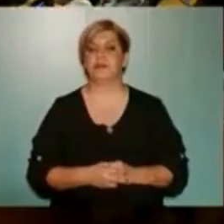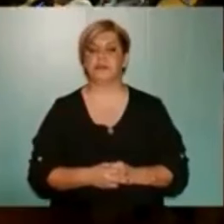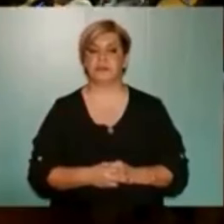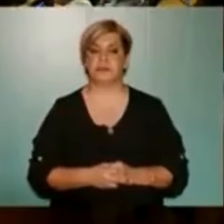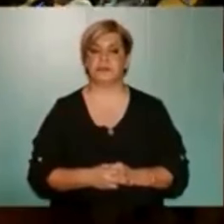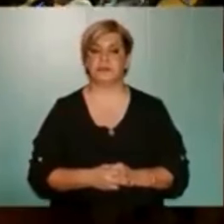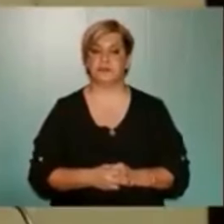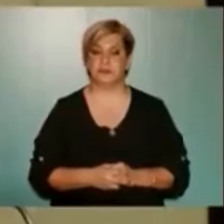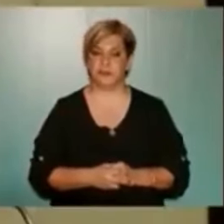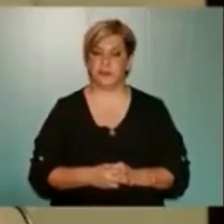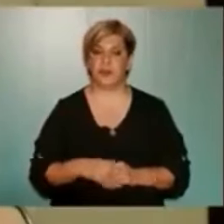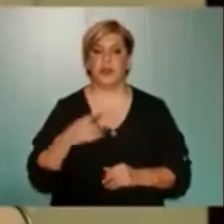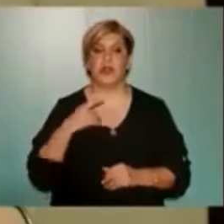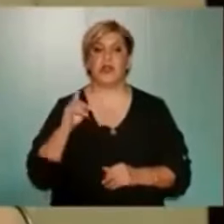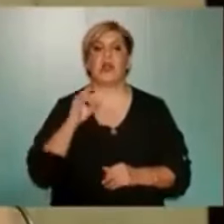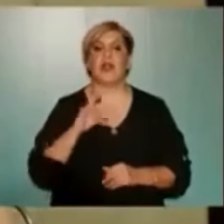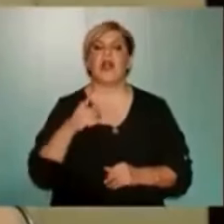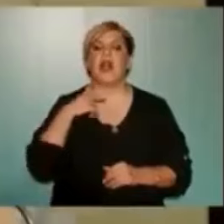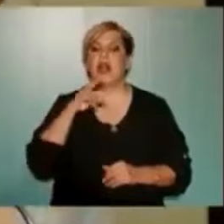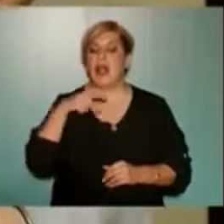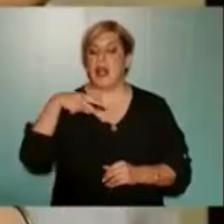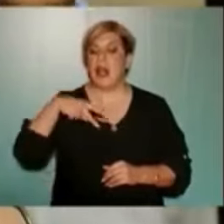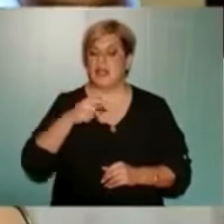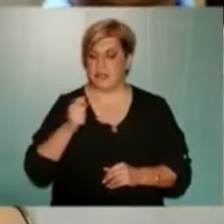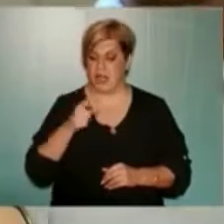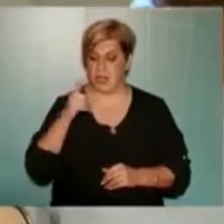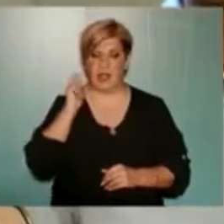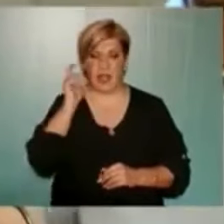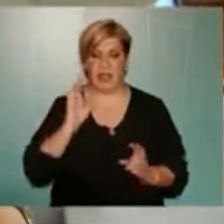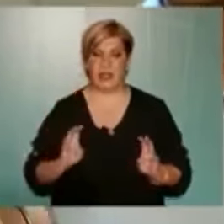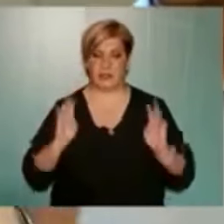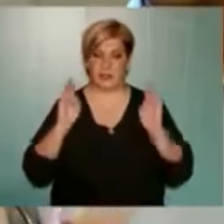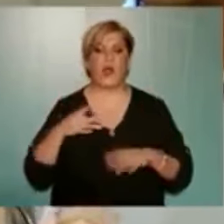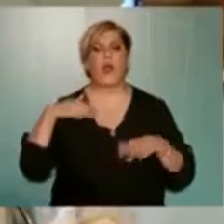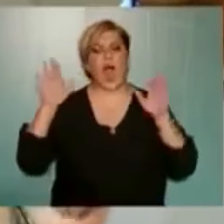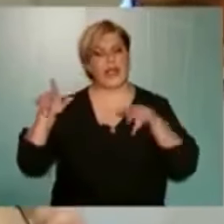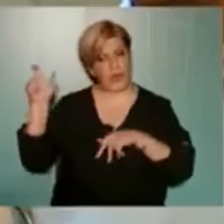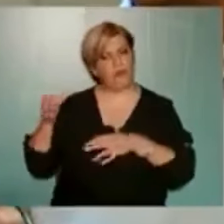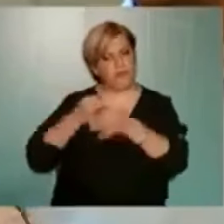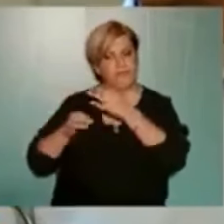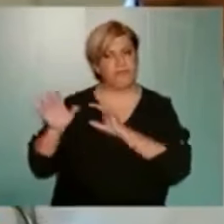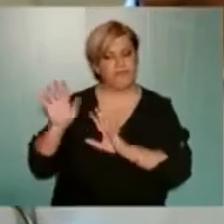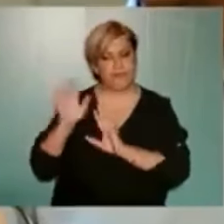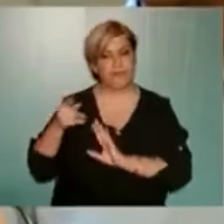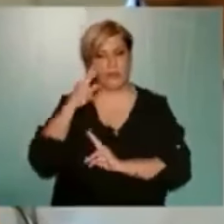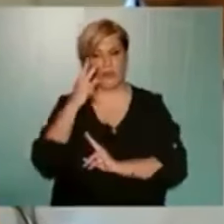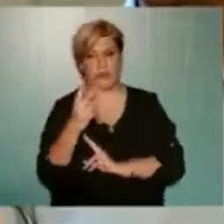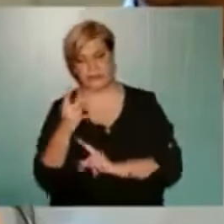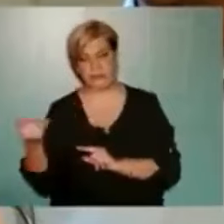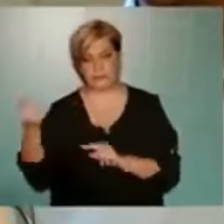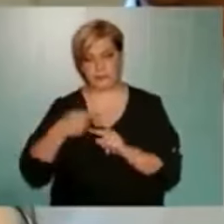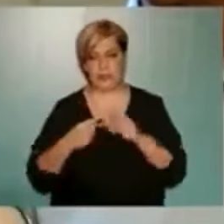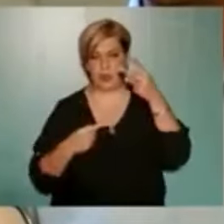Καλησπέρα. Αναστασία Λάτσα από την Ένωση Γονέων. Ο Άγγελος τα είπε όλα, απλά να πούμε δύο